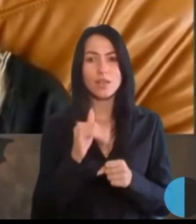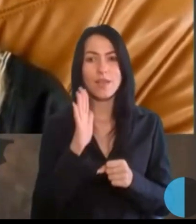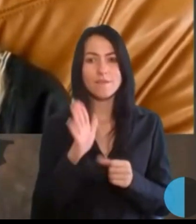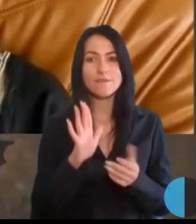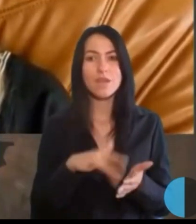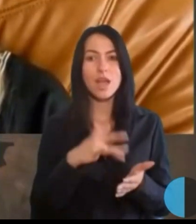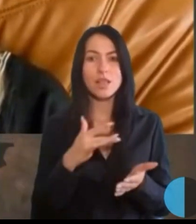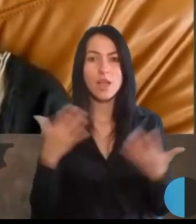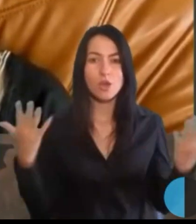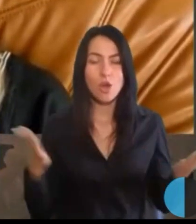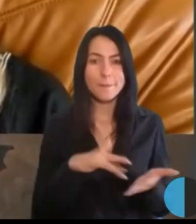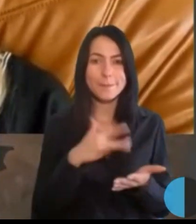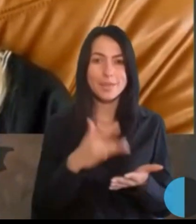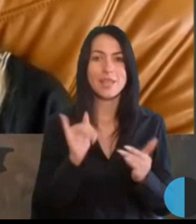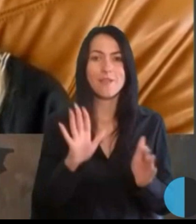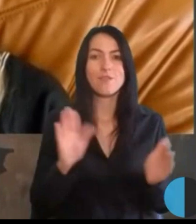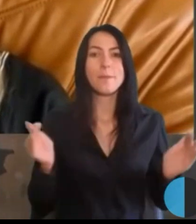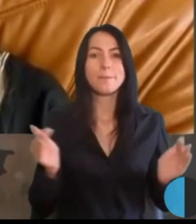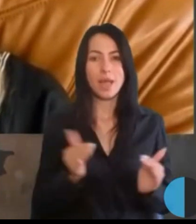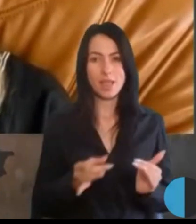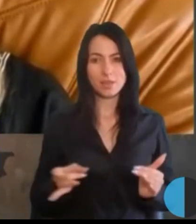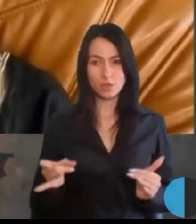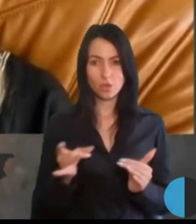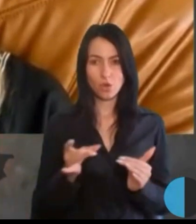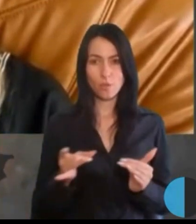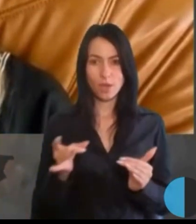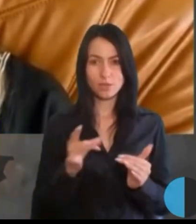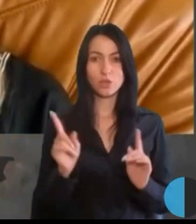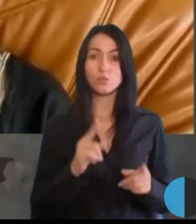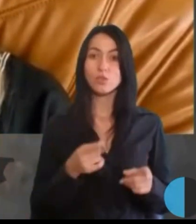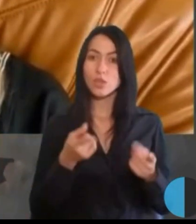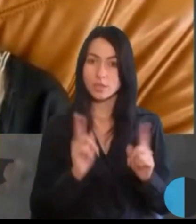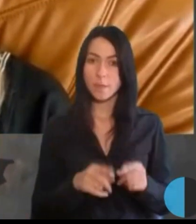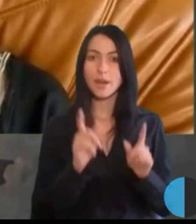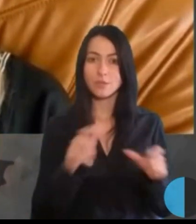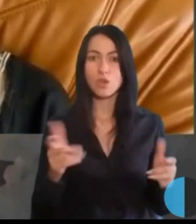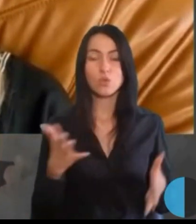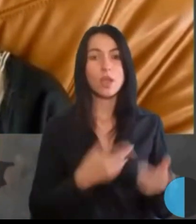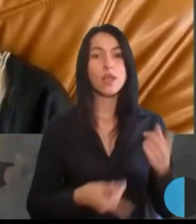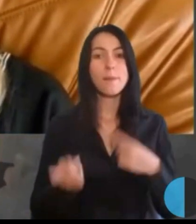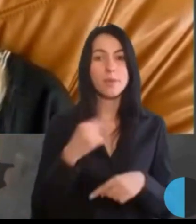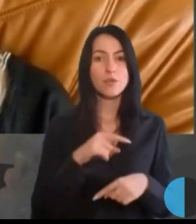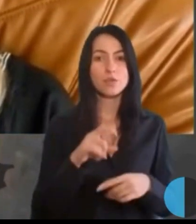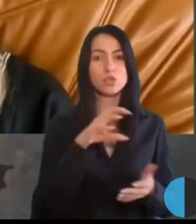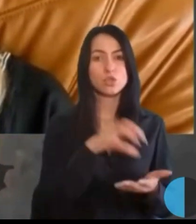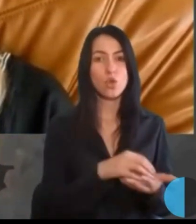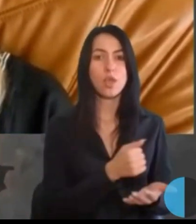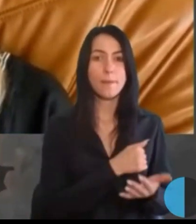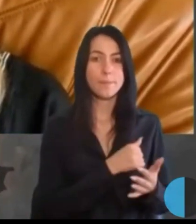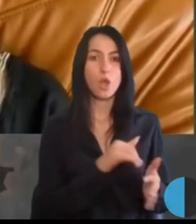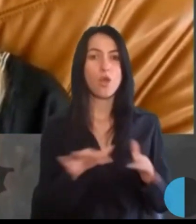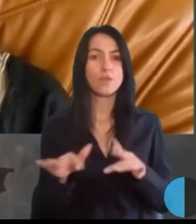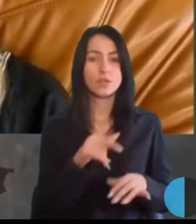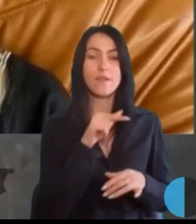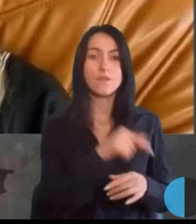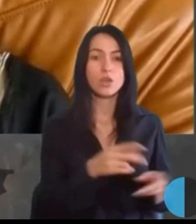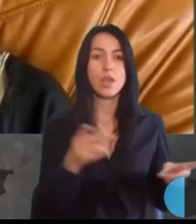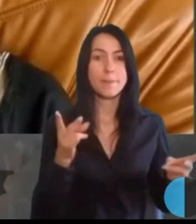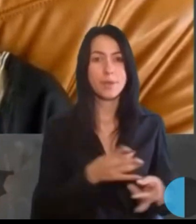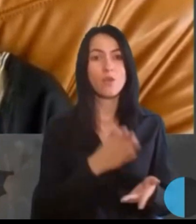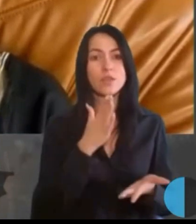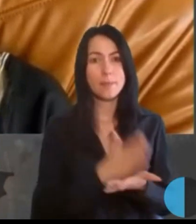маленькій громаді. Тому що, насправді, люди, які повертаються з зони бойових дій, вони повинні мати умови